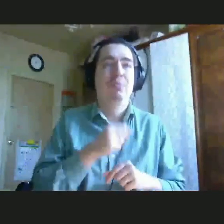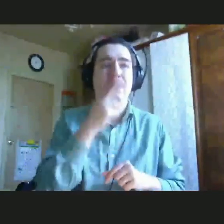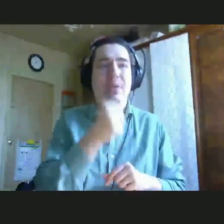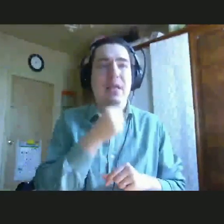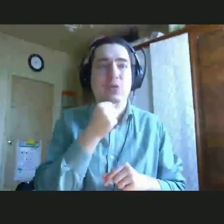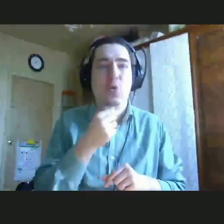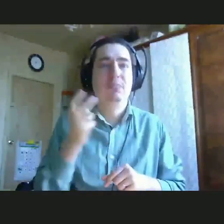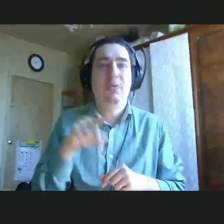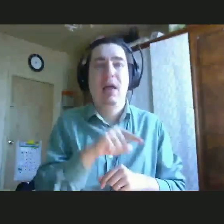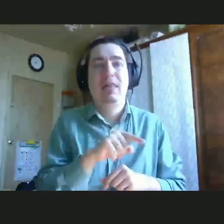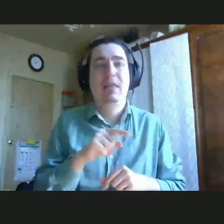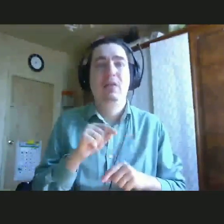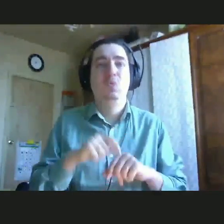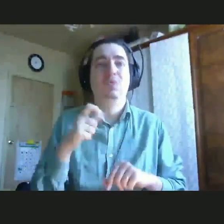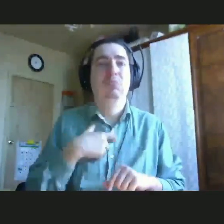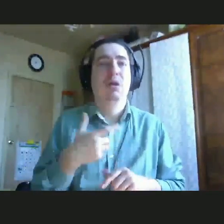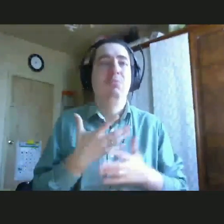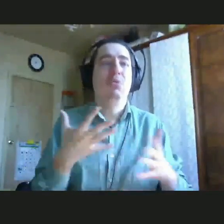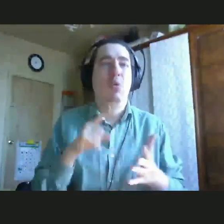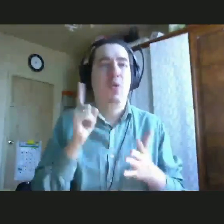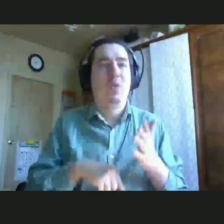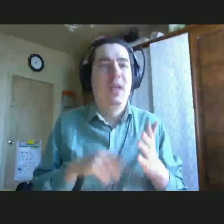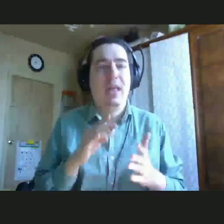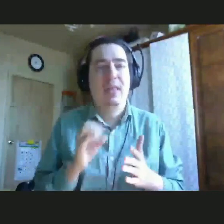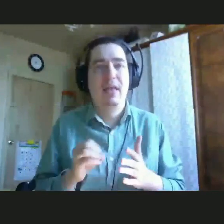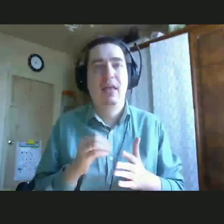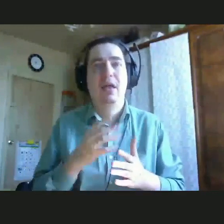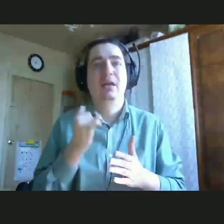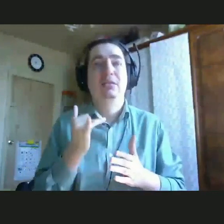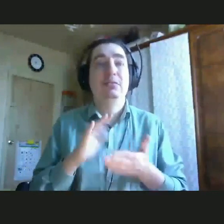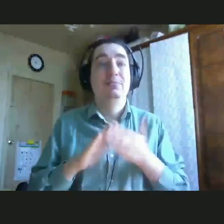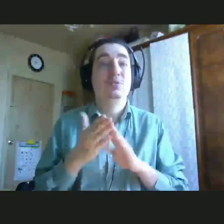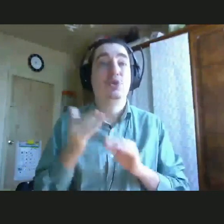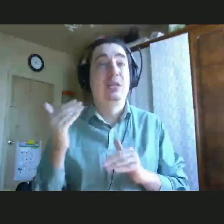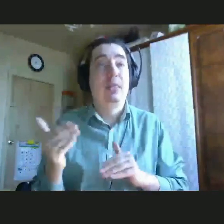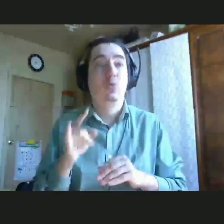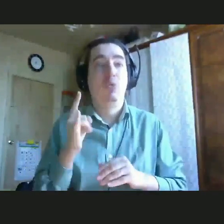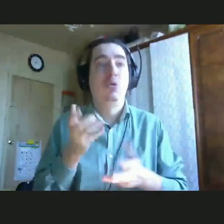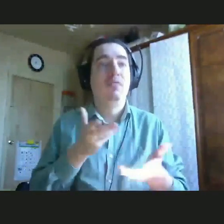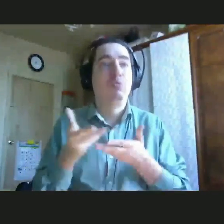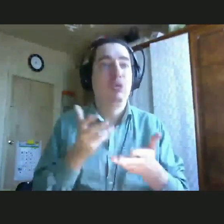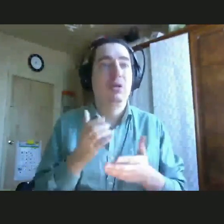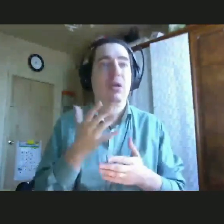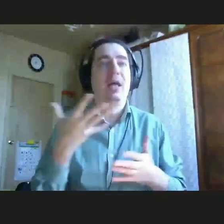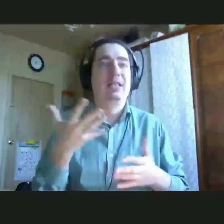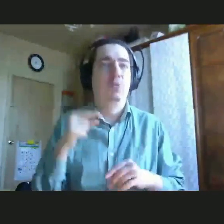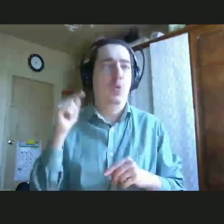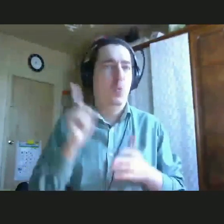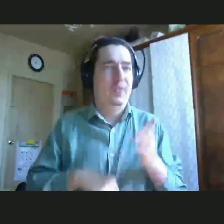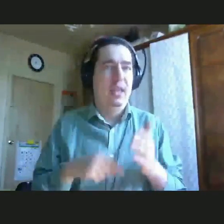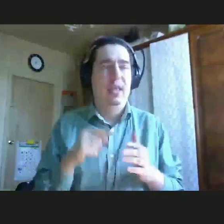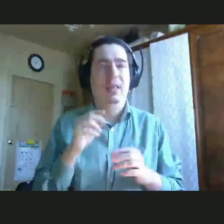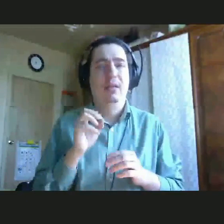у детей, они чувствуют себя гораздо более уверенно и позиционируют ребенку общение гораздо более уверенно, потому что